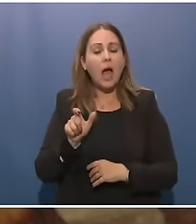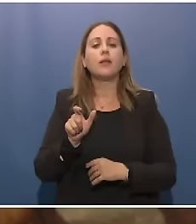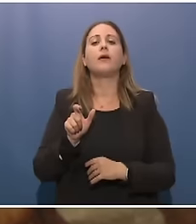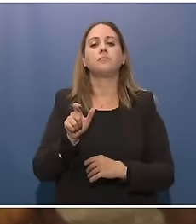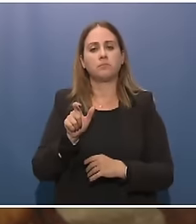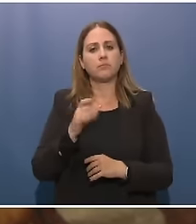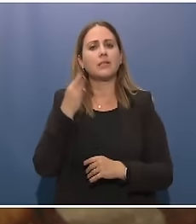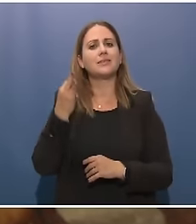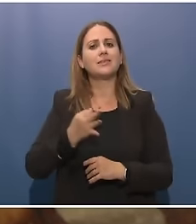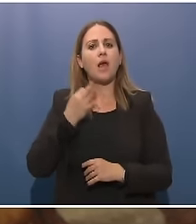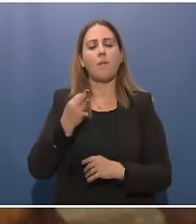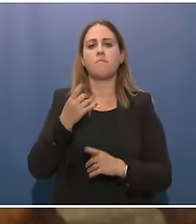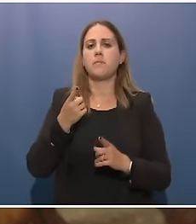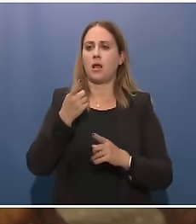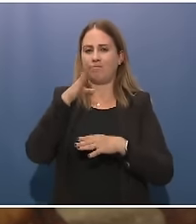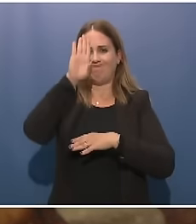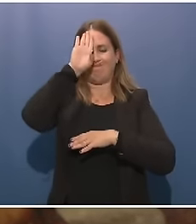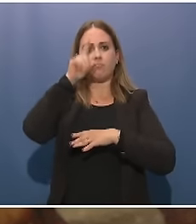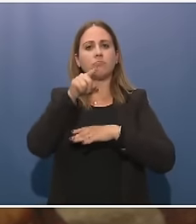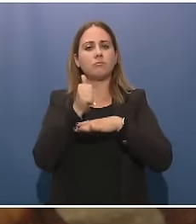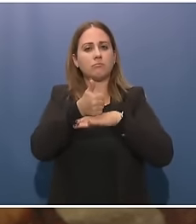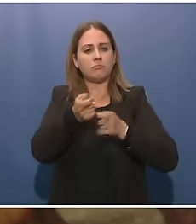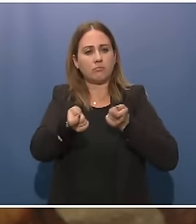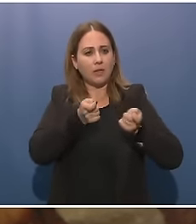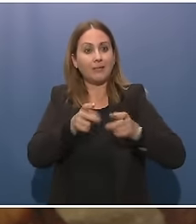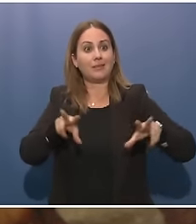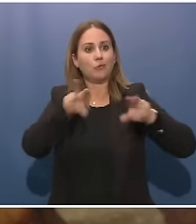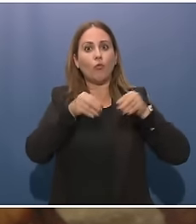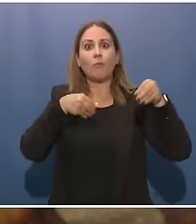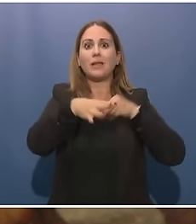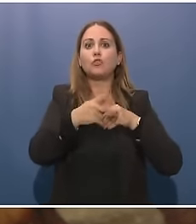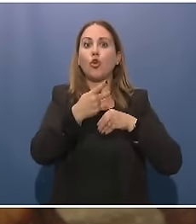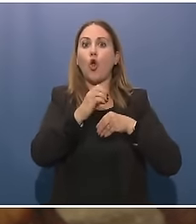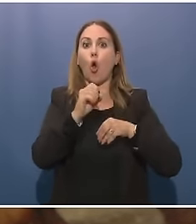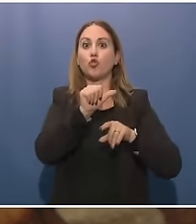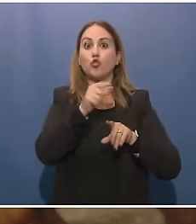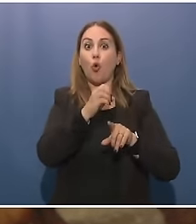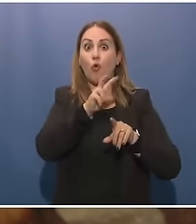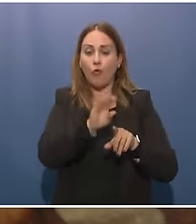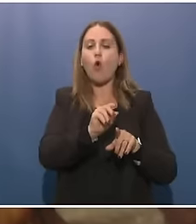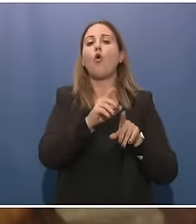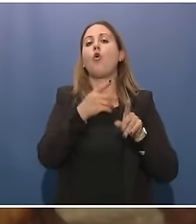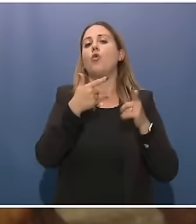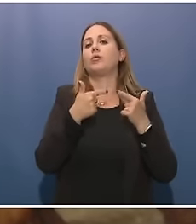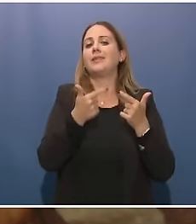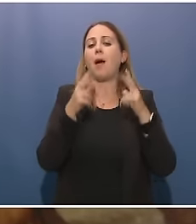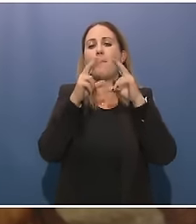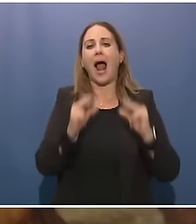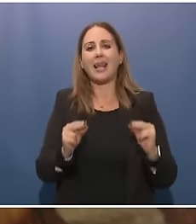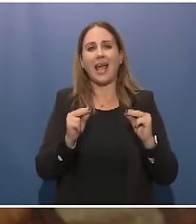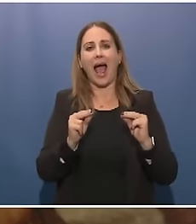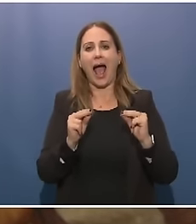capo della K4, la missione in Kosovo, quindi per creare stabilità nei Balcani occidentali e